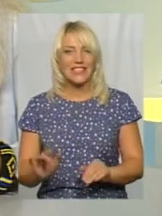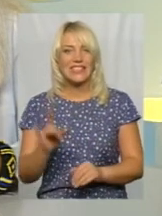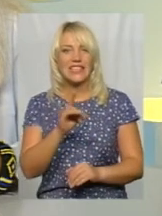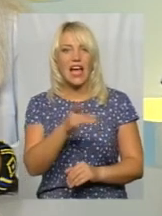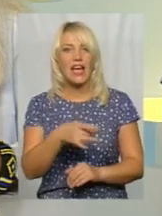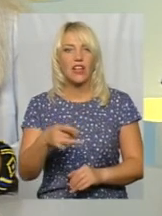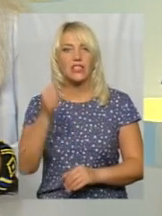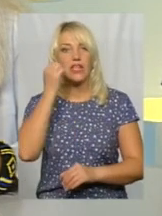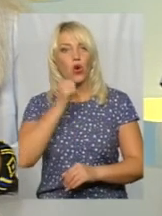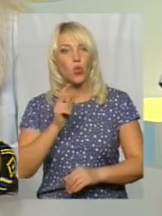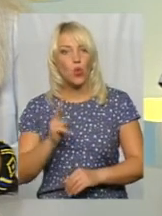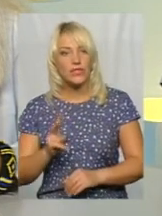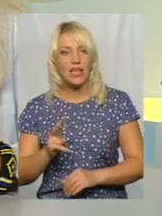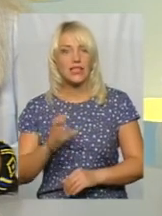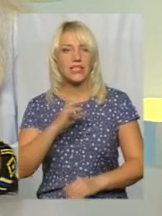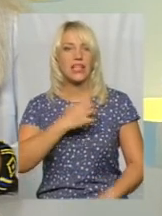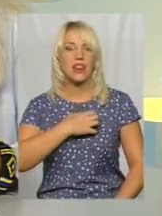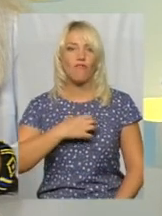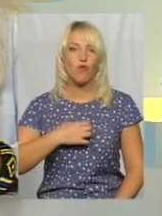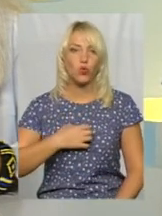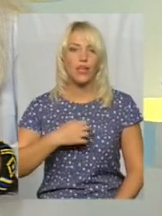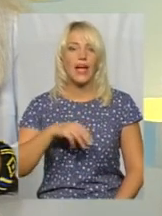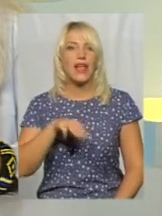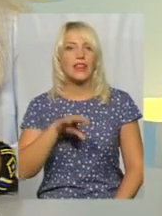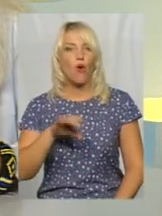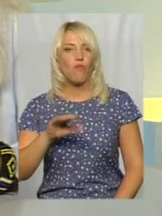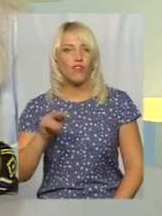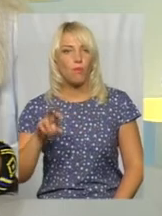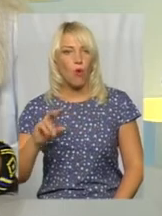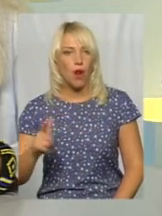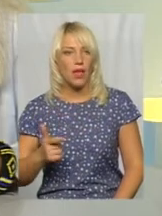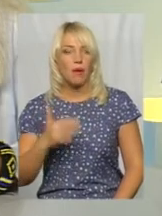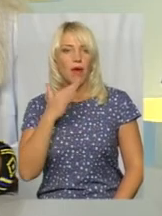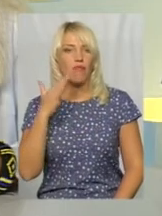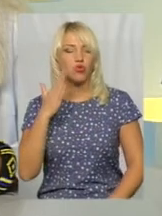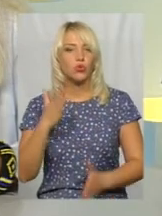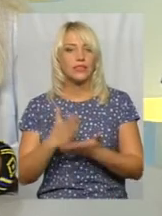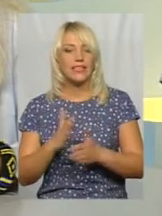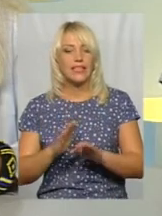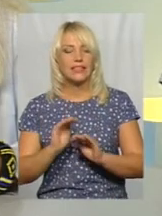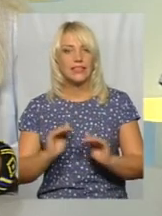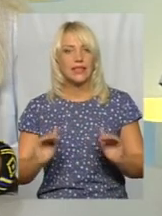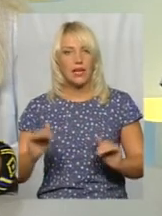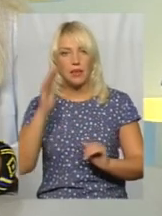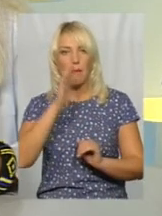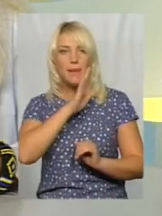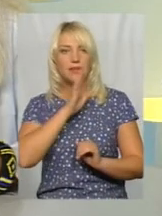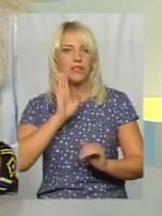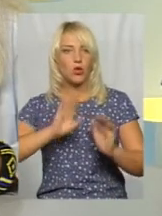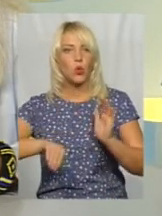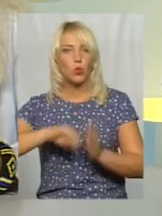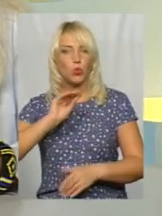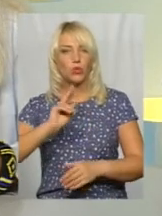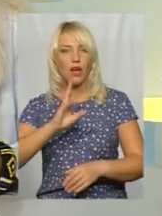Староконстантинів, Славута, Тофіпільщина. Є багато дітей, батьки купують